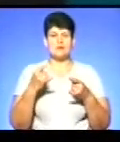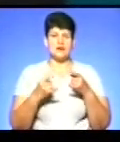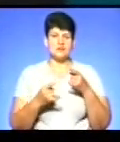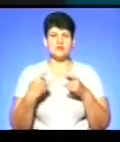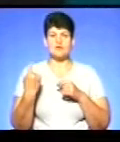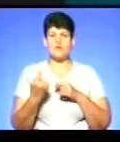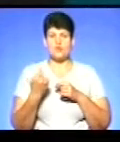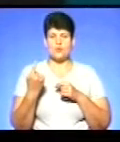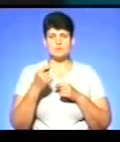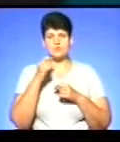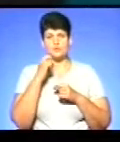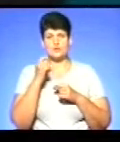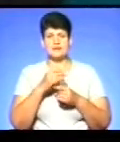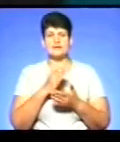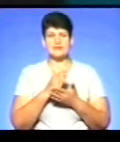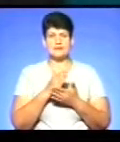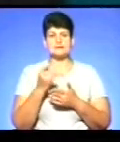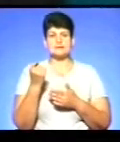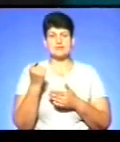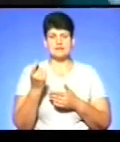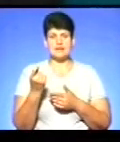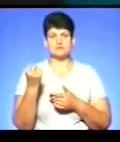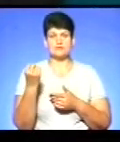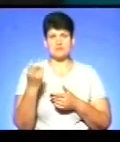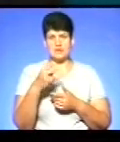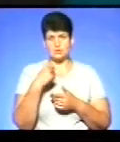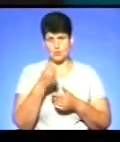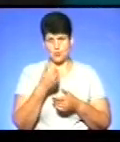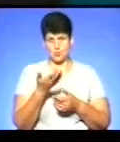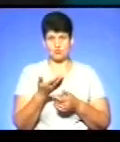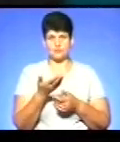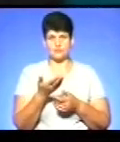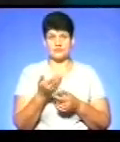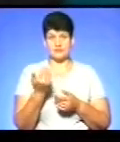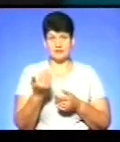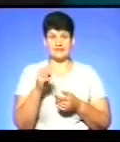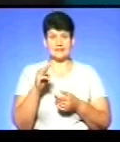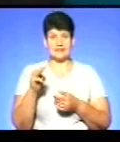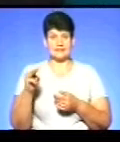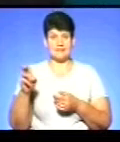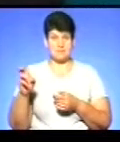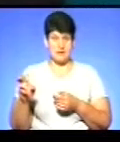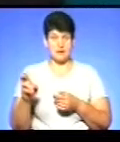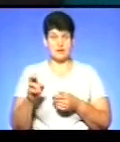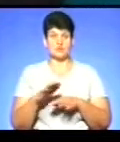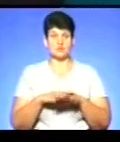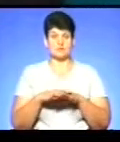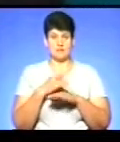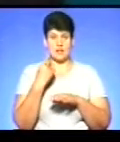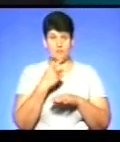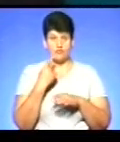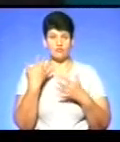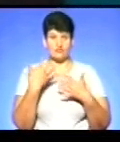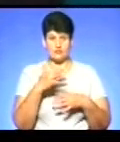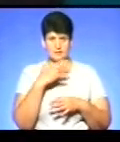області в Україні є з 11-го, з 12-го року. Ви ж, як ТТБ, як суспільне мовлення, також виходити вже не